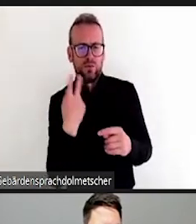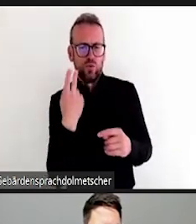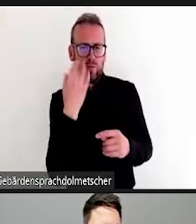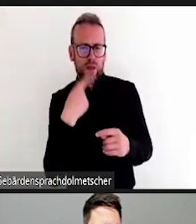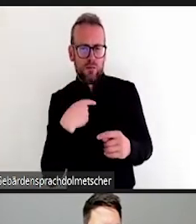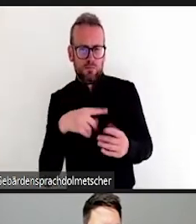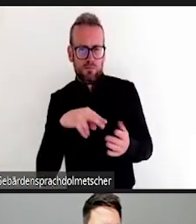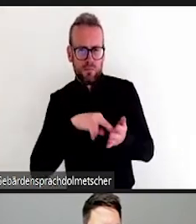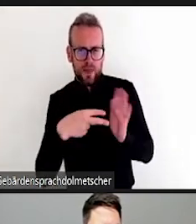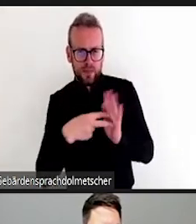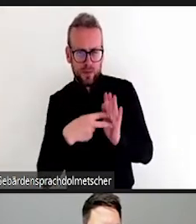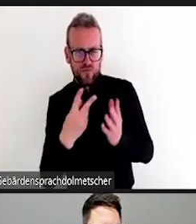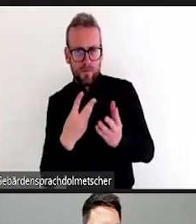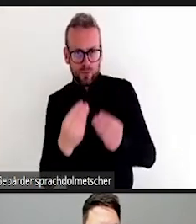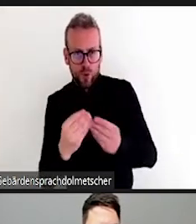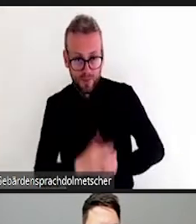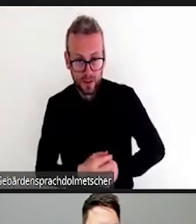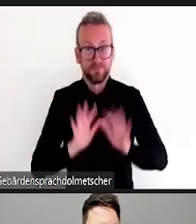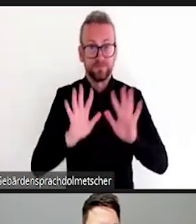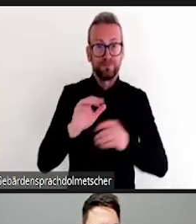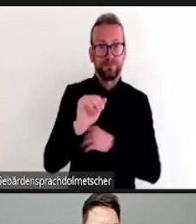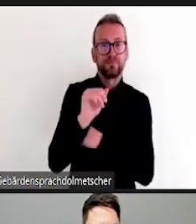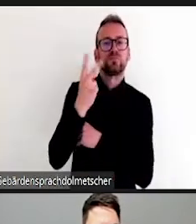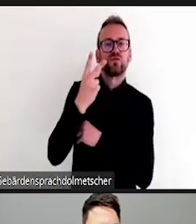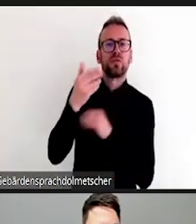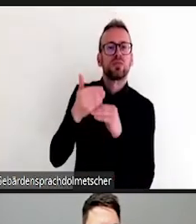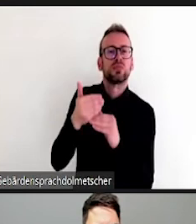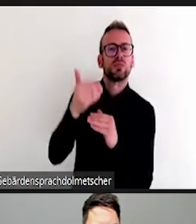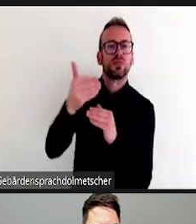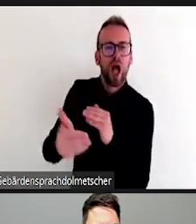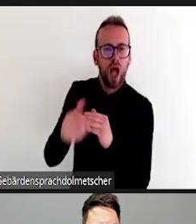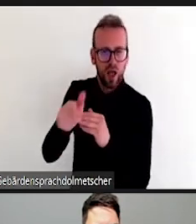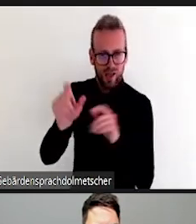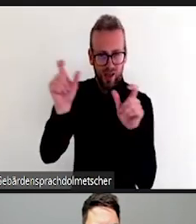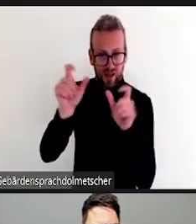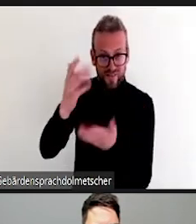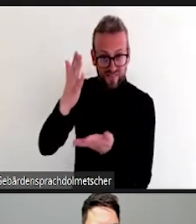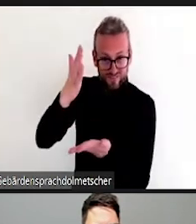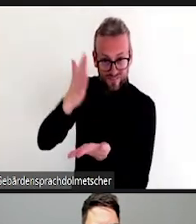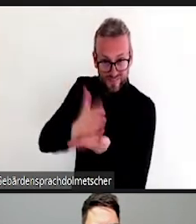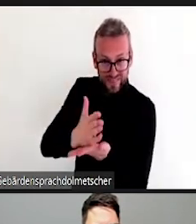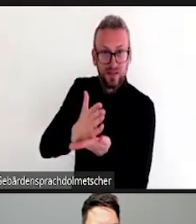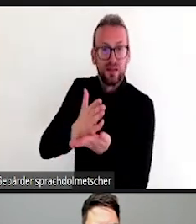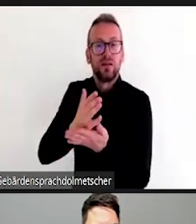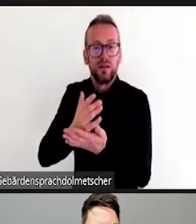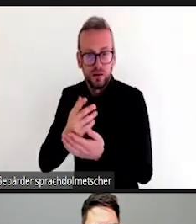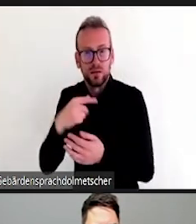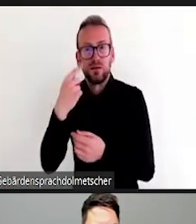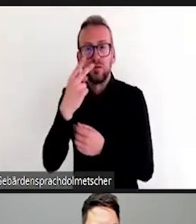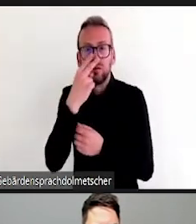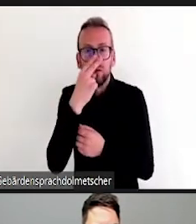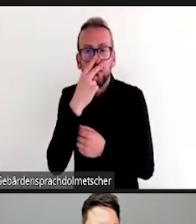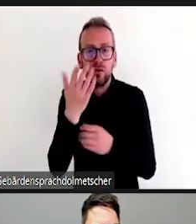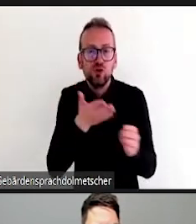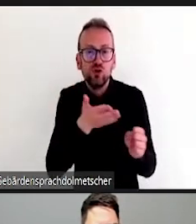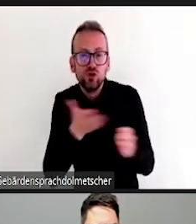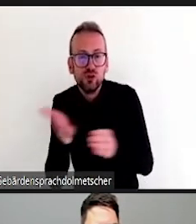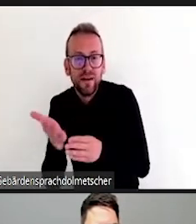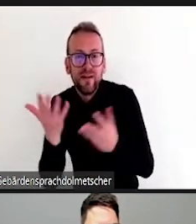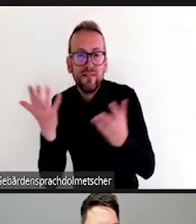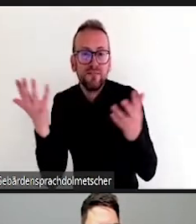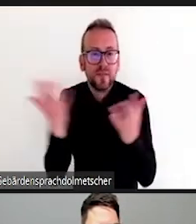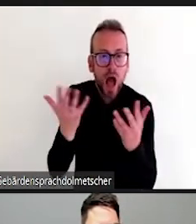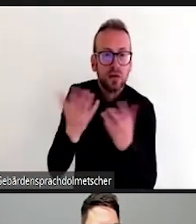drei Statements aufgestellt. Das Erste wäre, dass wir die klusive Lehr- und Lernvoraussetzungen berücksichtigen sollten. Ich glaube,